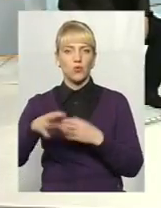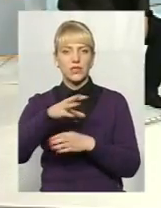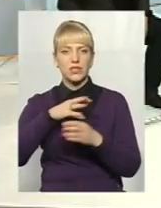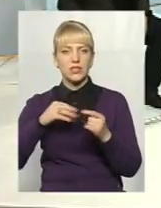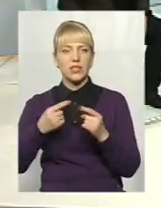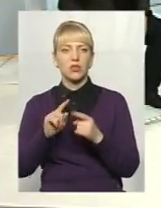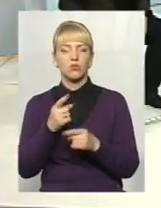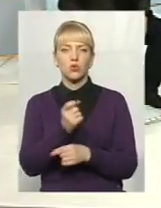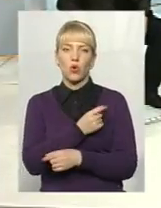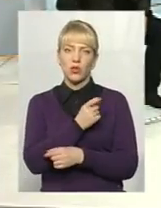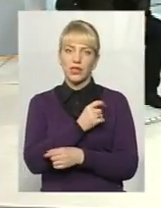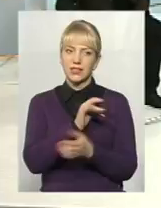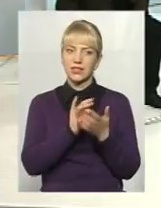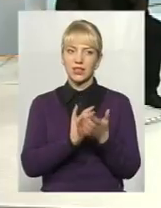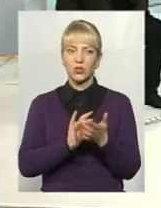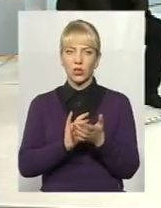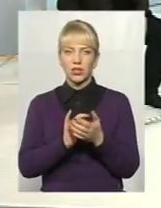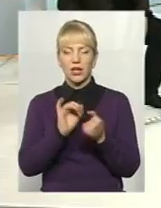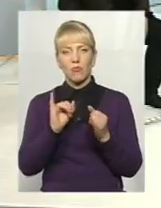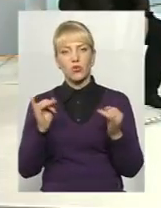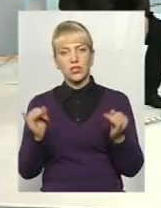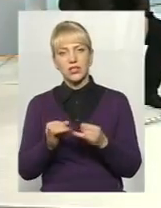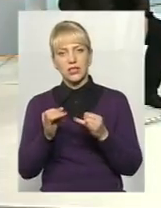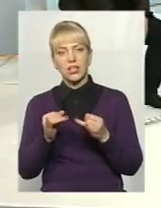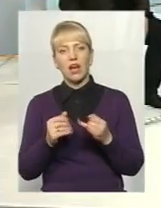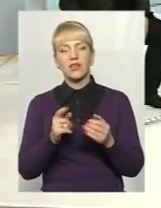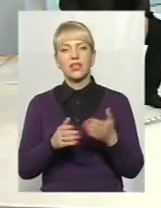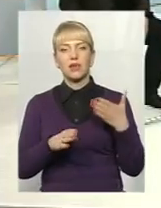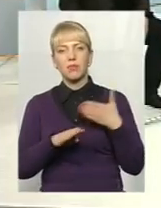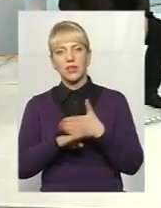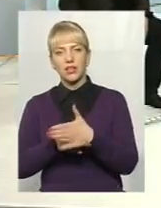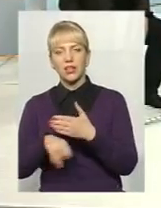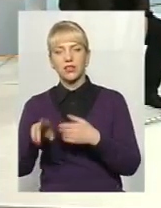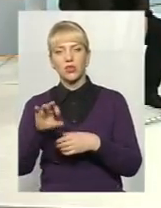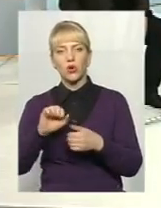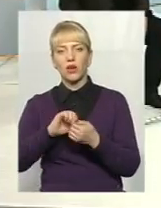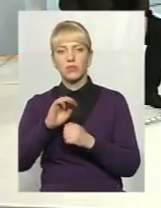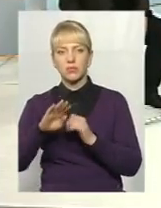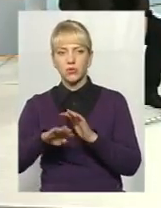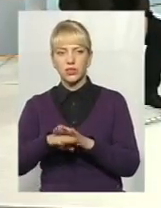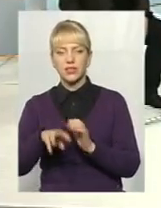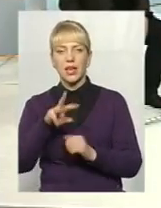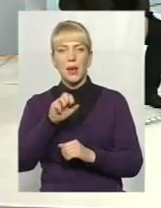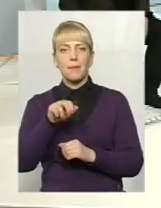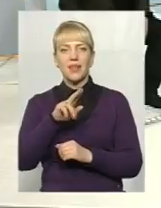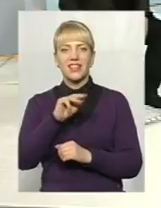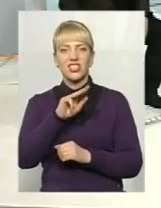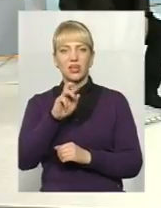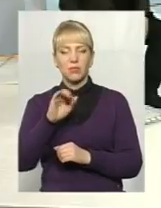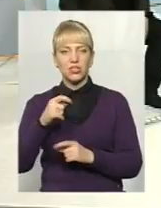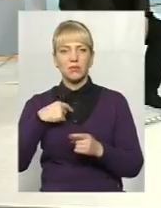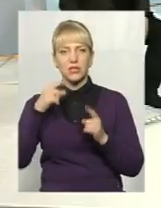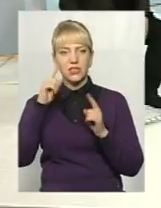одеський турист може зацікавитися і приїхати до Кам'янця-Подільського в Меджибіж. Я знаю, що вже